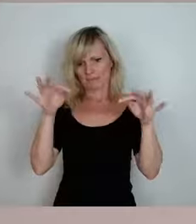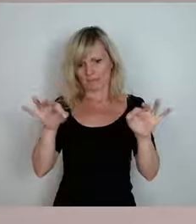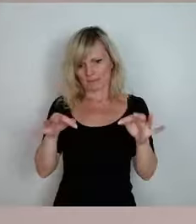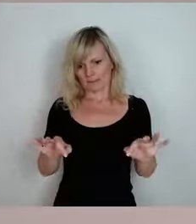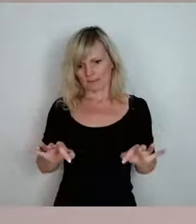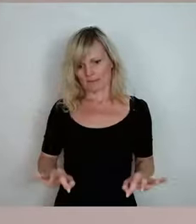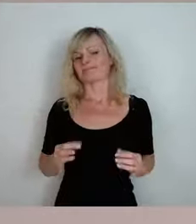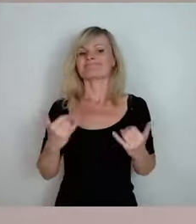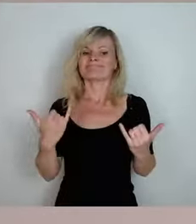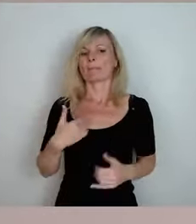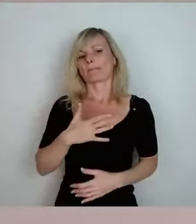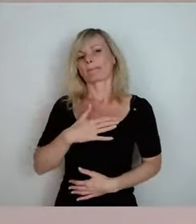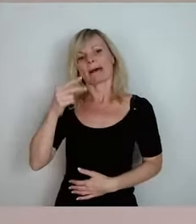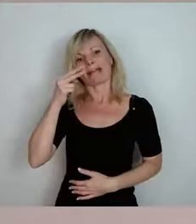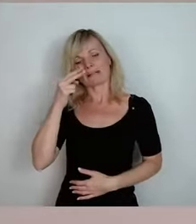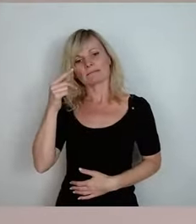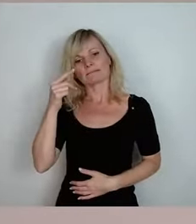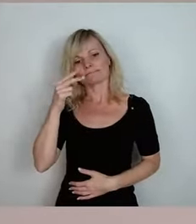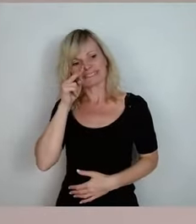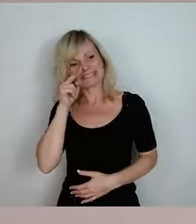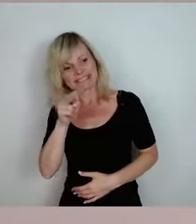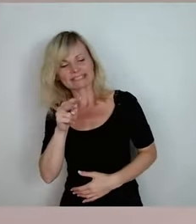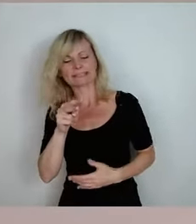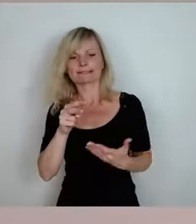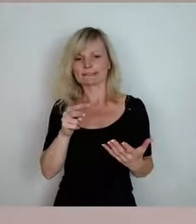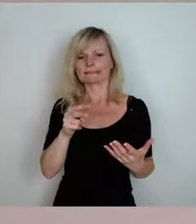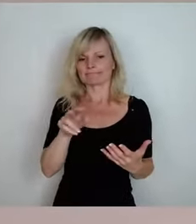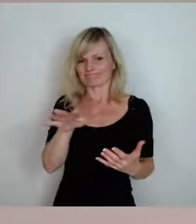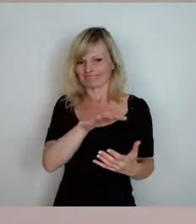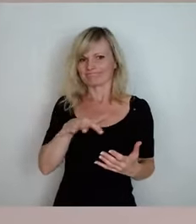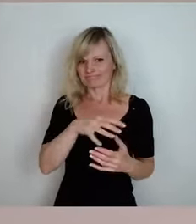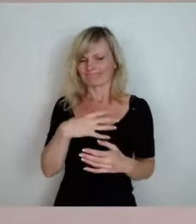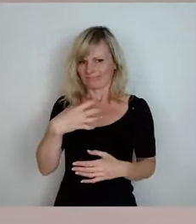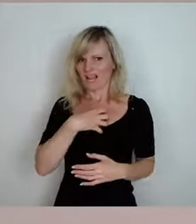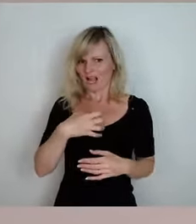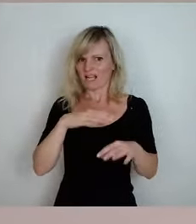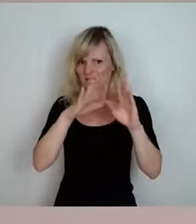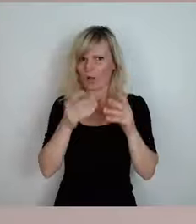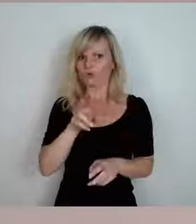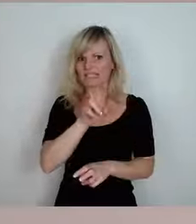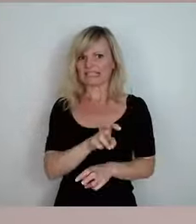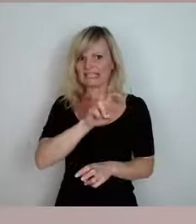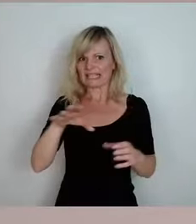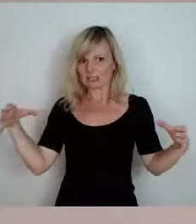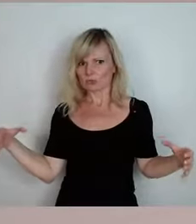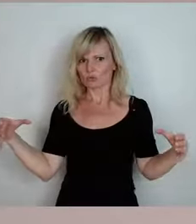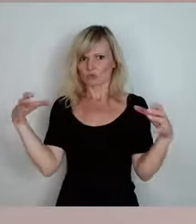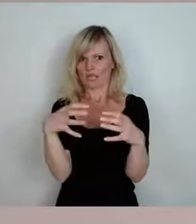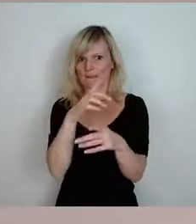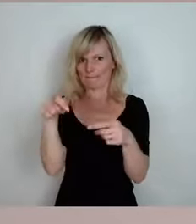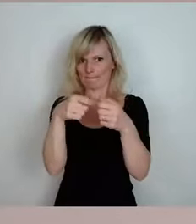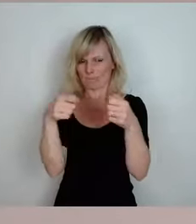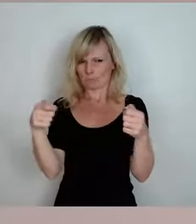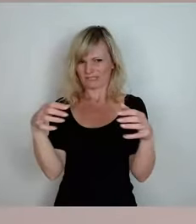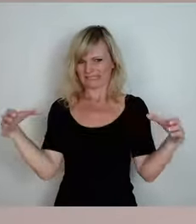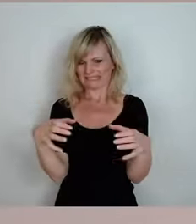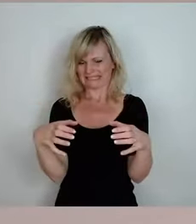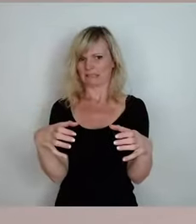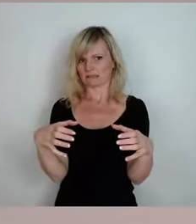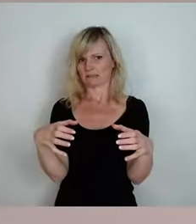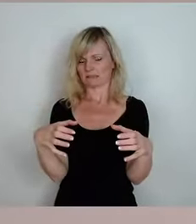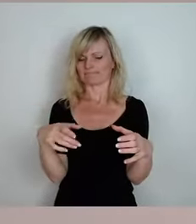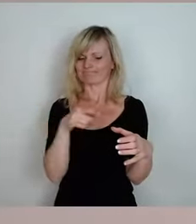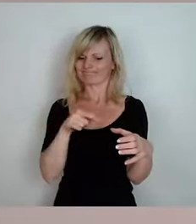Sicht jetzt, das ist ja nicht ganz unumstritten gewesen, diese Kliniken zusammen unter ein Dach zu bringen. Aber wir müssen halt alle miteinander auch